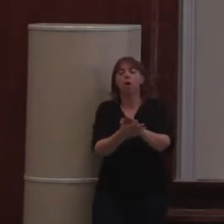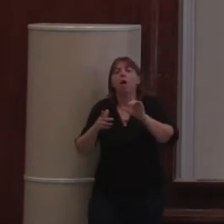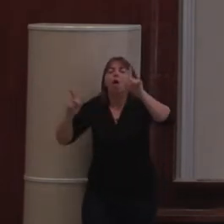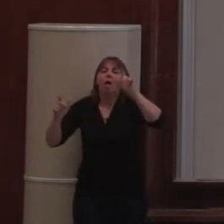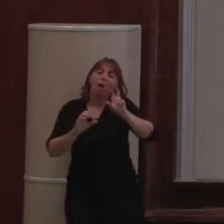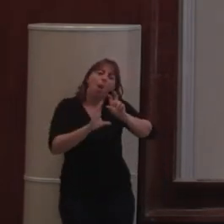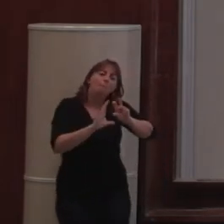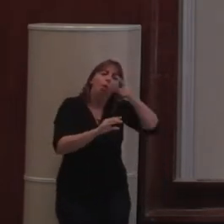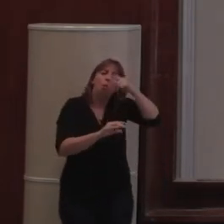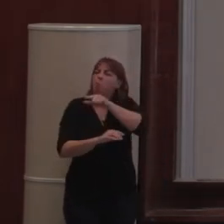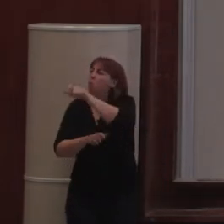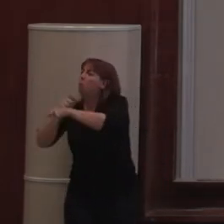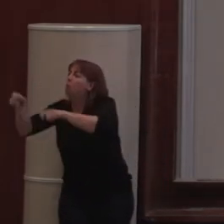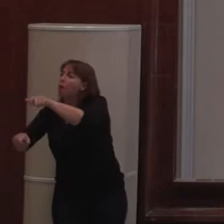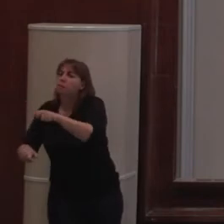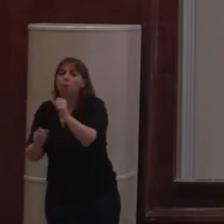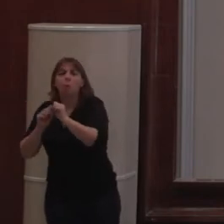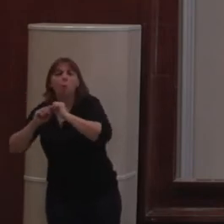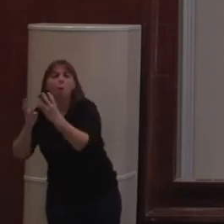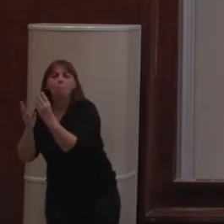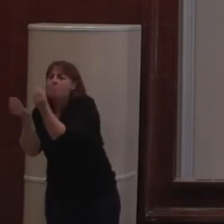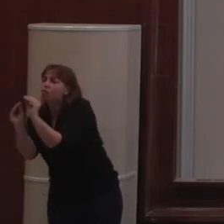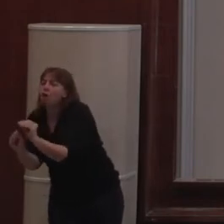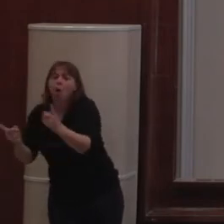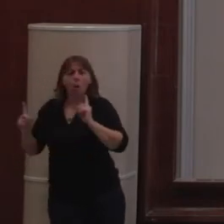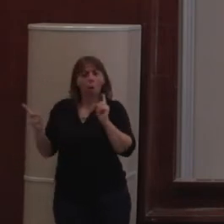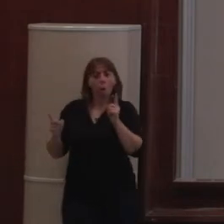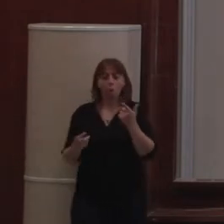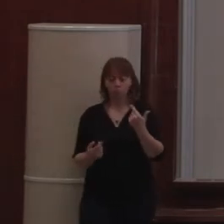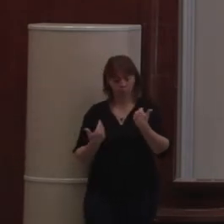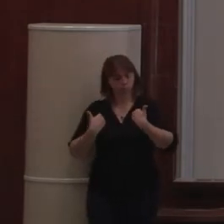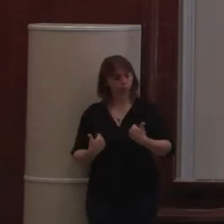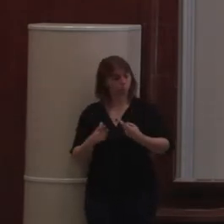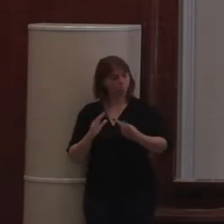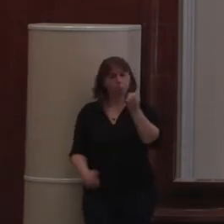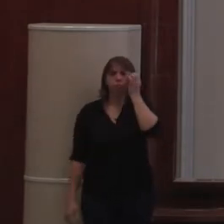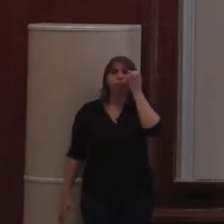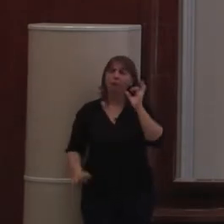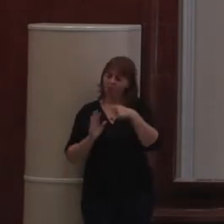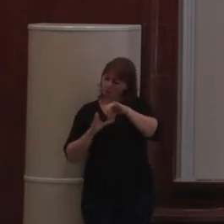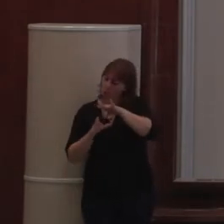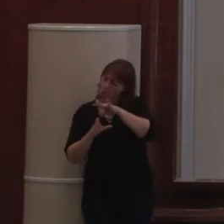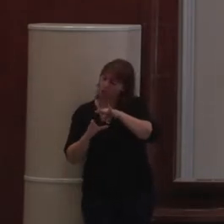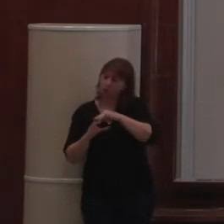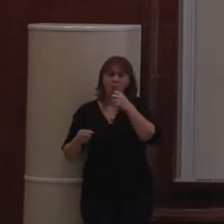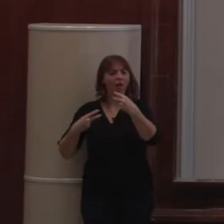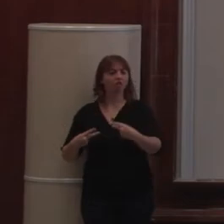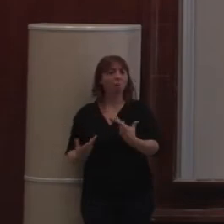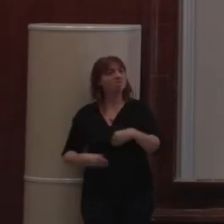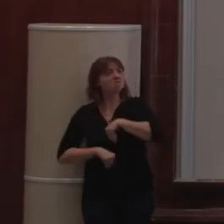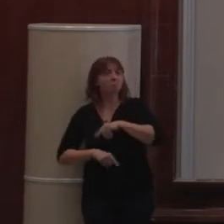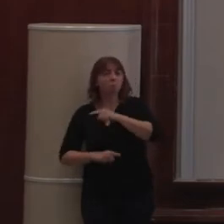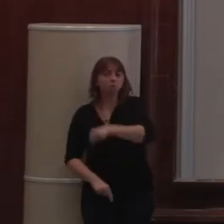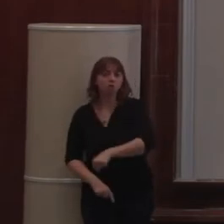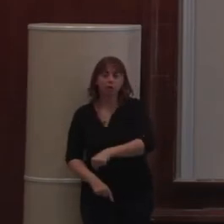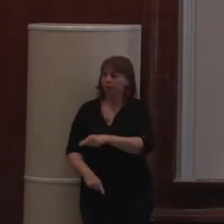webmasters. C'est vraiment des contributeurs, des gens qui sont experts à rédiger des recettes sur le web. Bon, on ne leur demande pas de faire du HTML. Donc, on leur fournit un outil